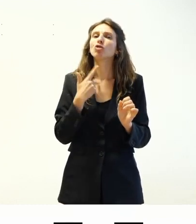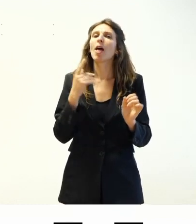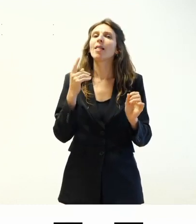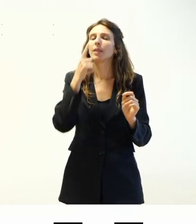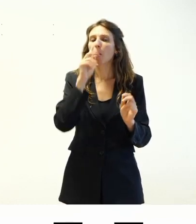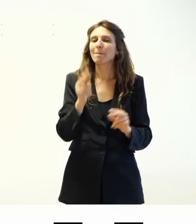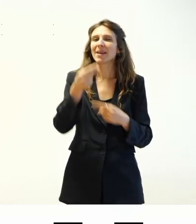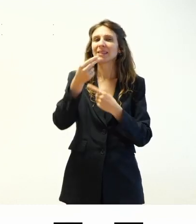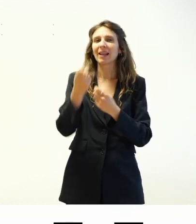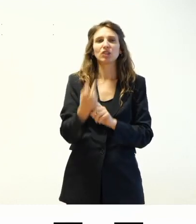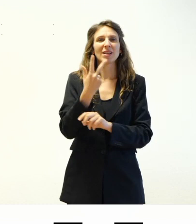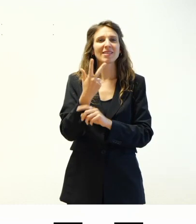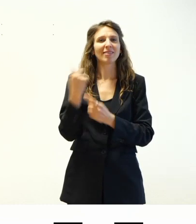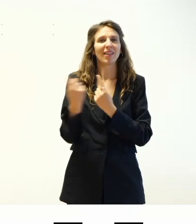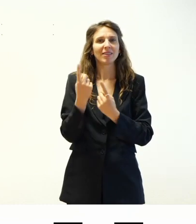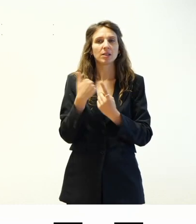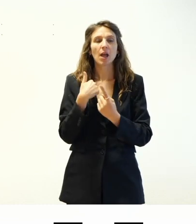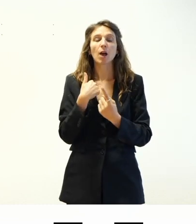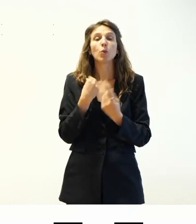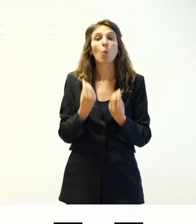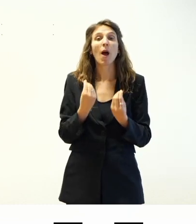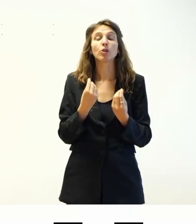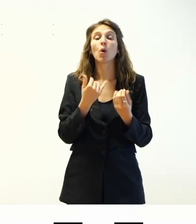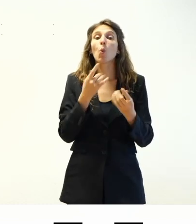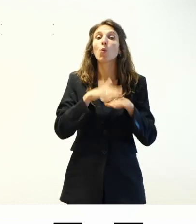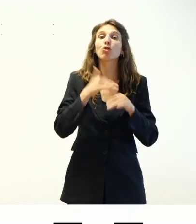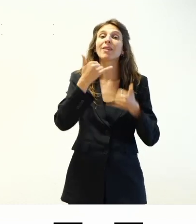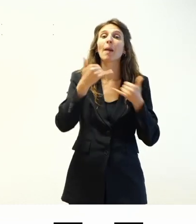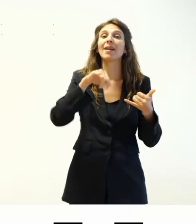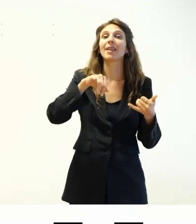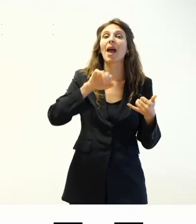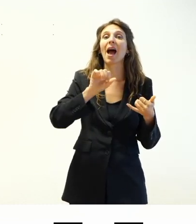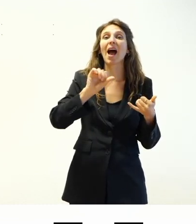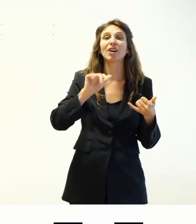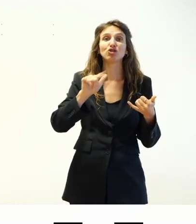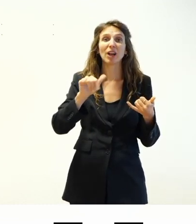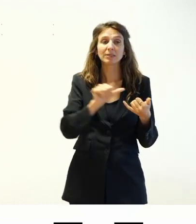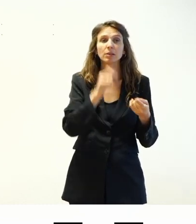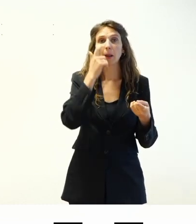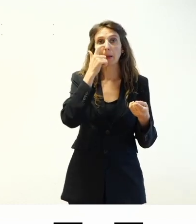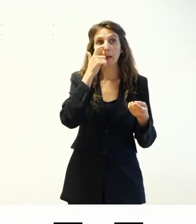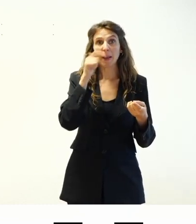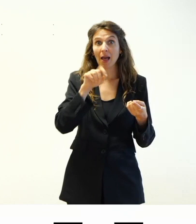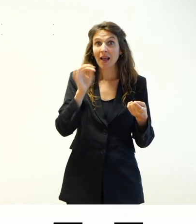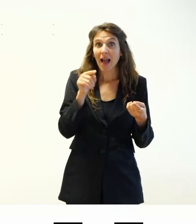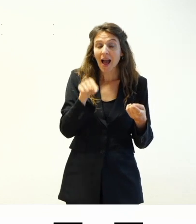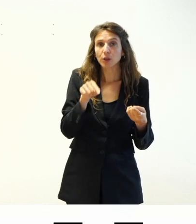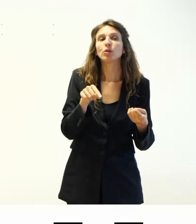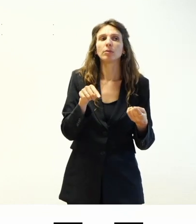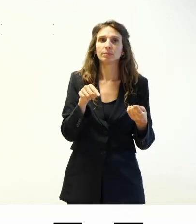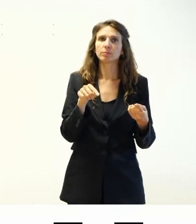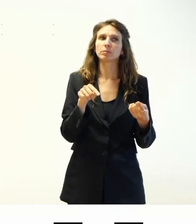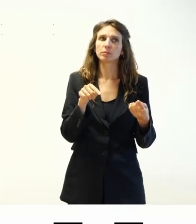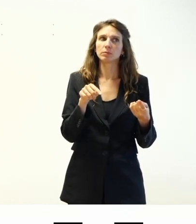gioco nel momento in cui vado a utilizzare delle chiamate ajax solo in quel caso ma in quel caso appunto vado a fare